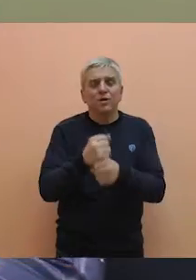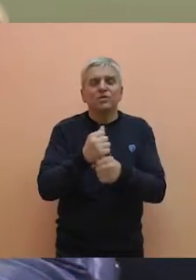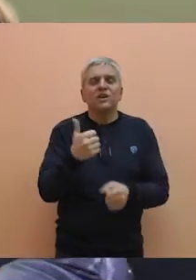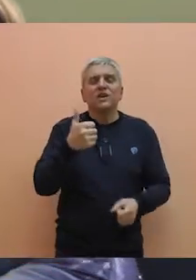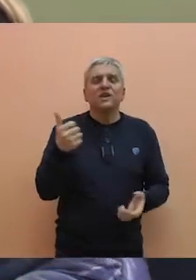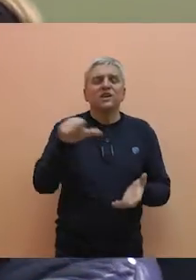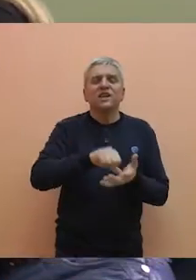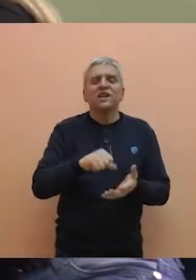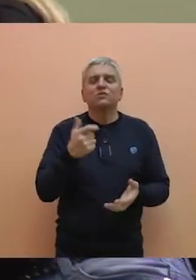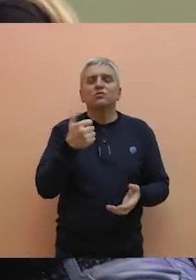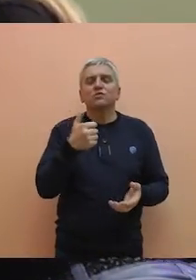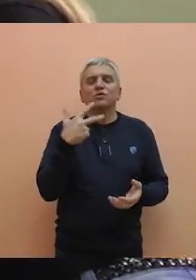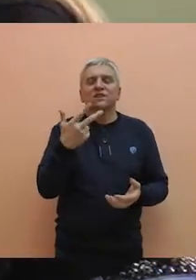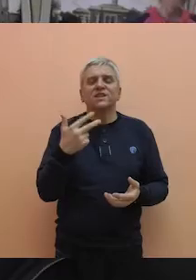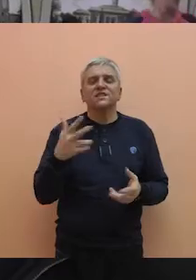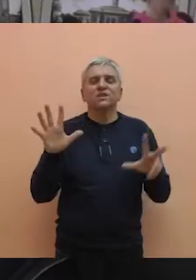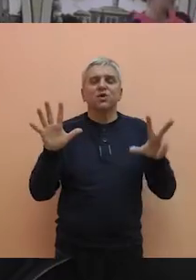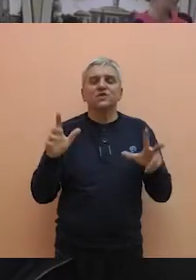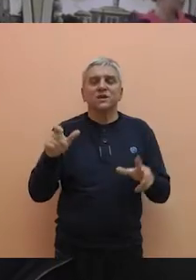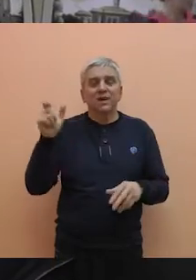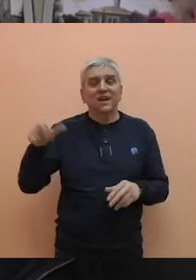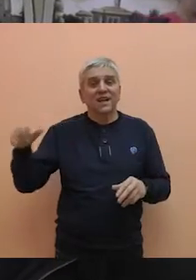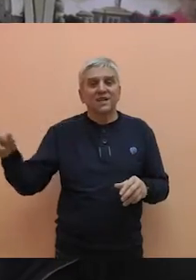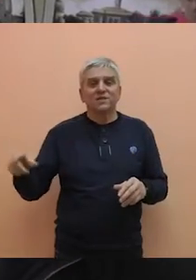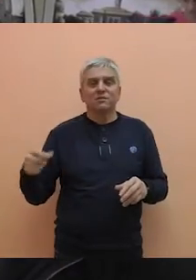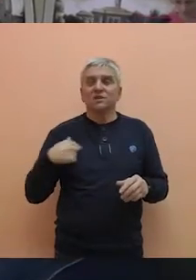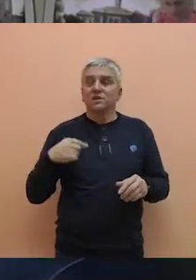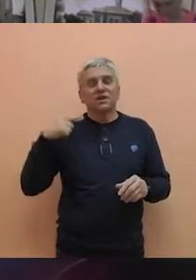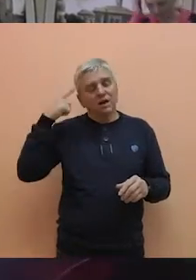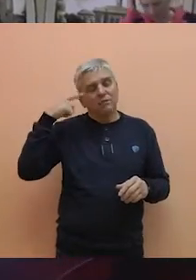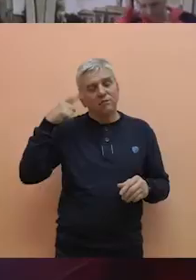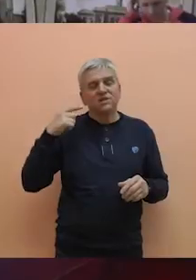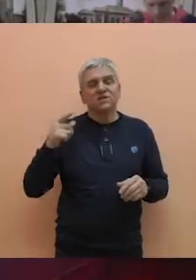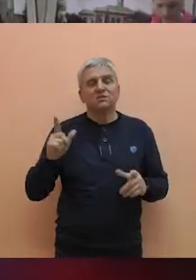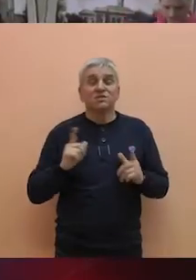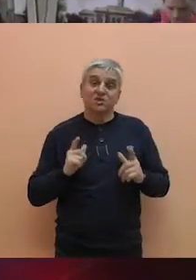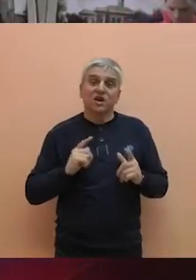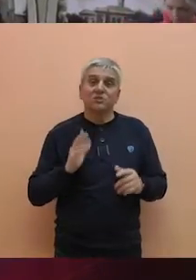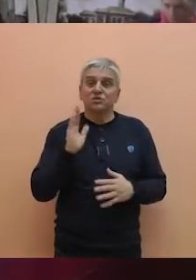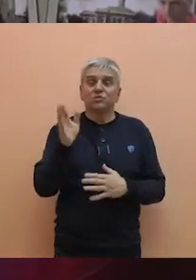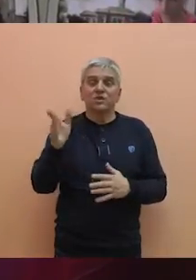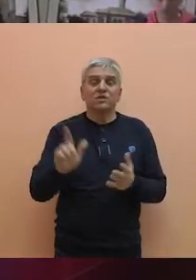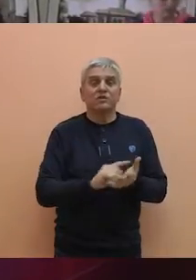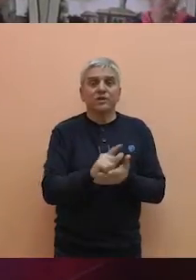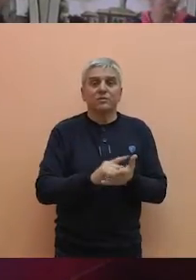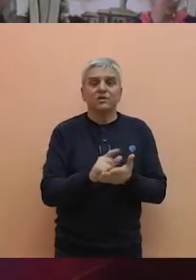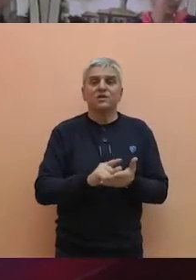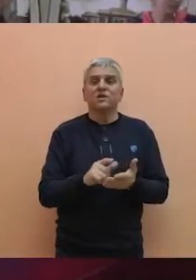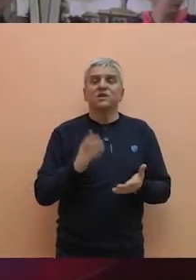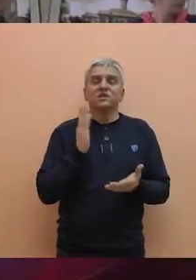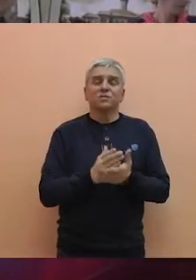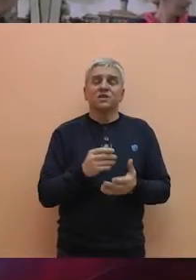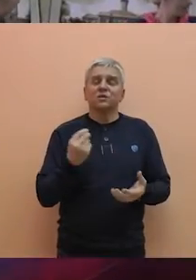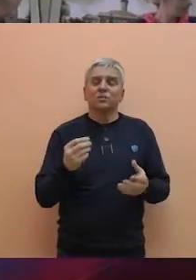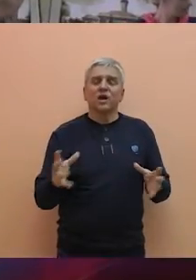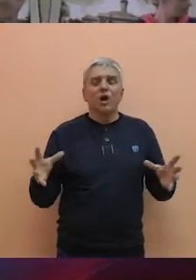1138 građana. Ja se nadam da ćemo u naravnom periodu stvaranjem ove